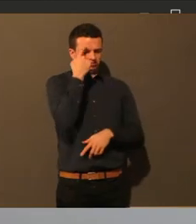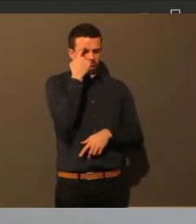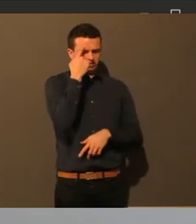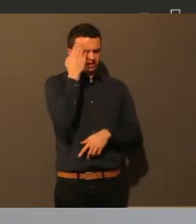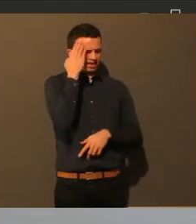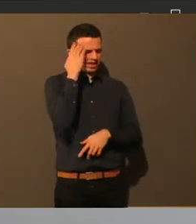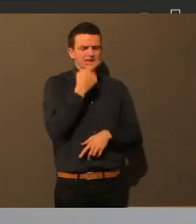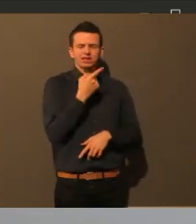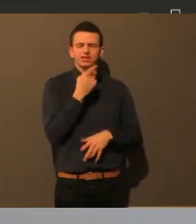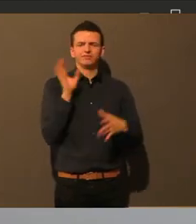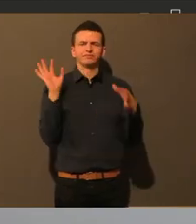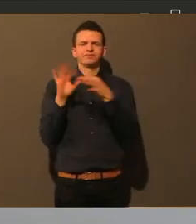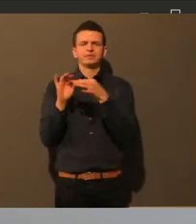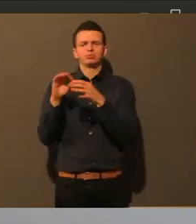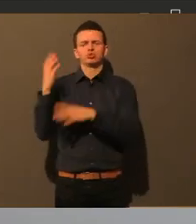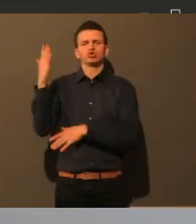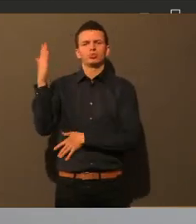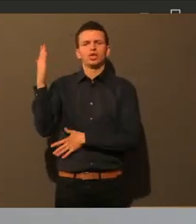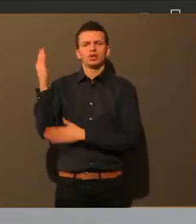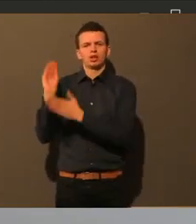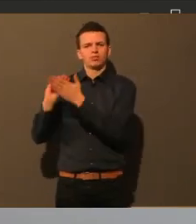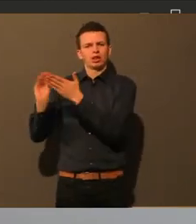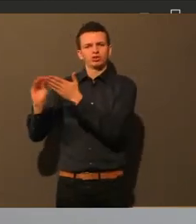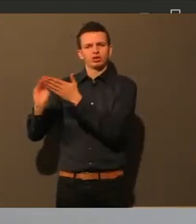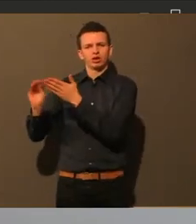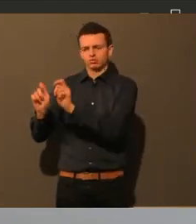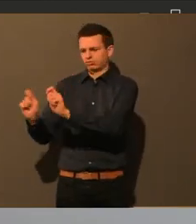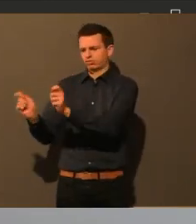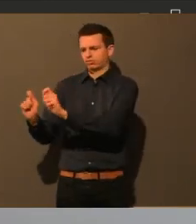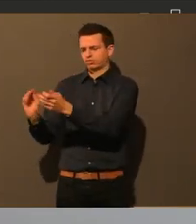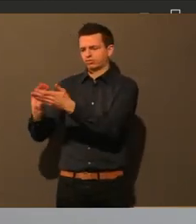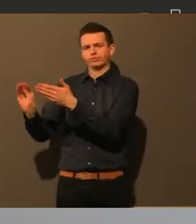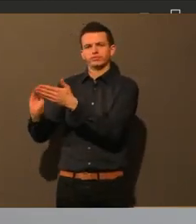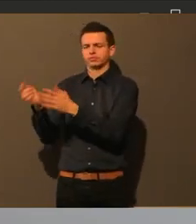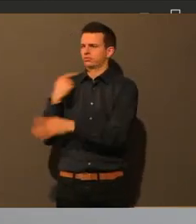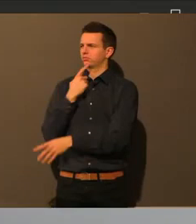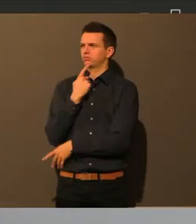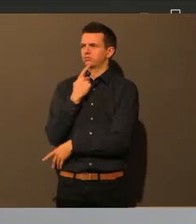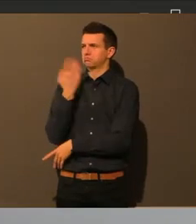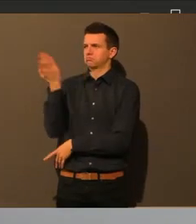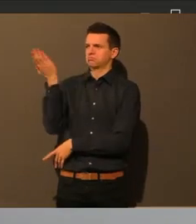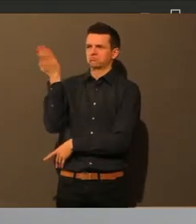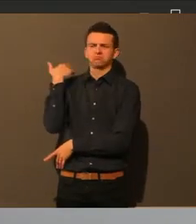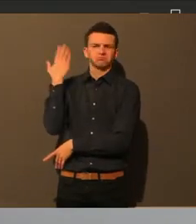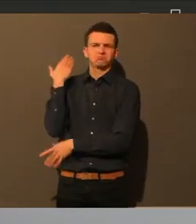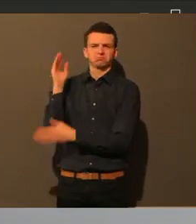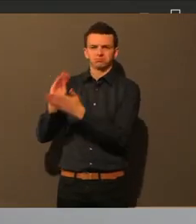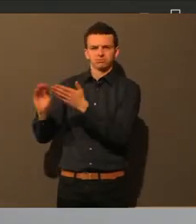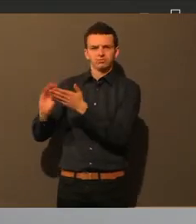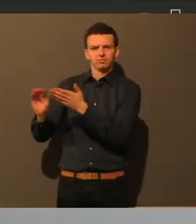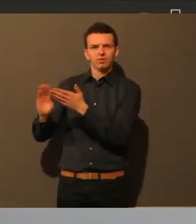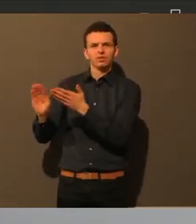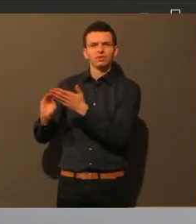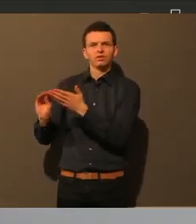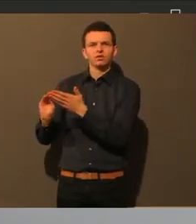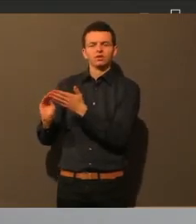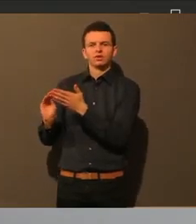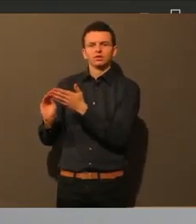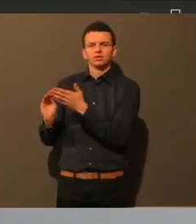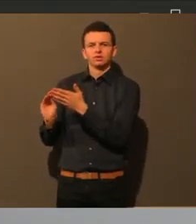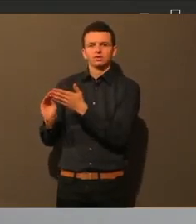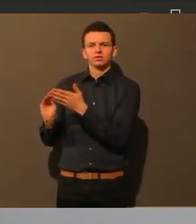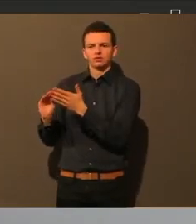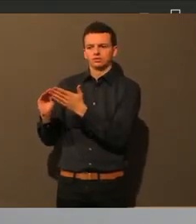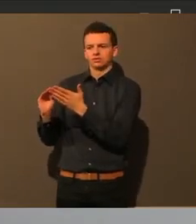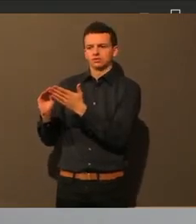Spiegel, glaube ich, war das mal vor ein paar Wochen dringestanden, dieses Beispiel. Das hatte ich auch